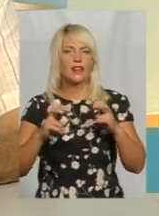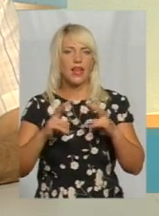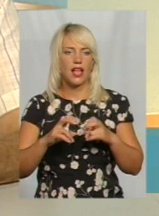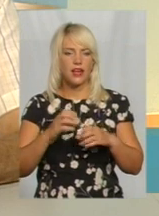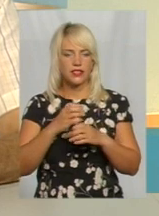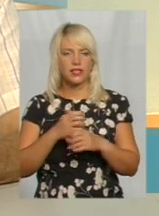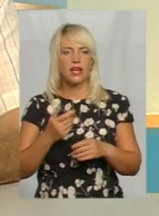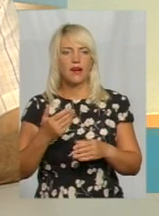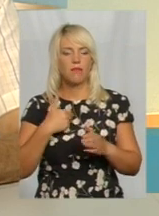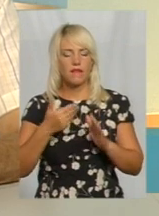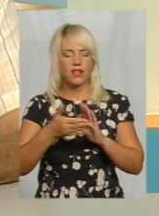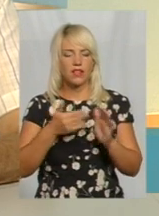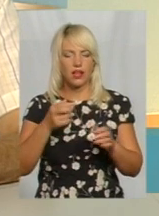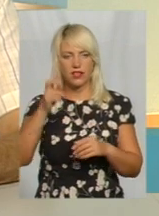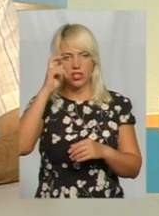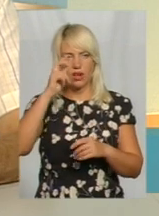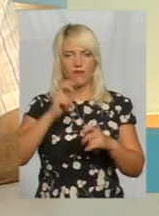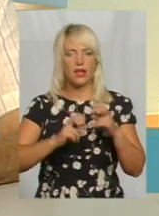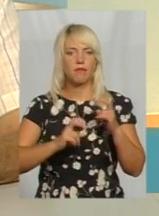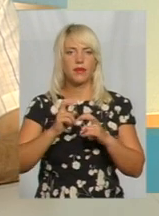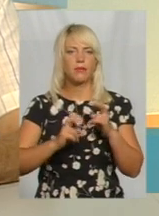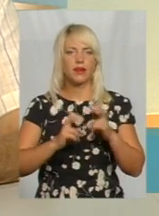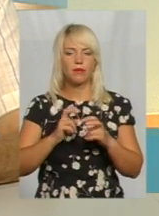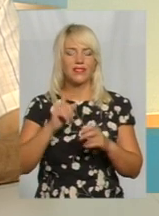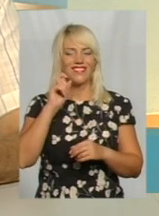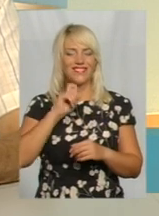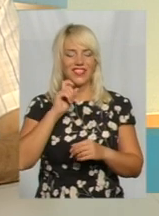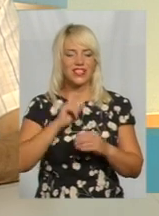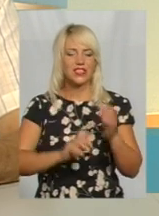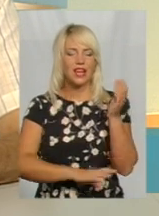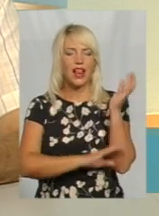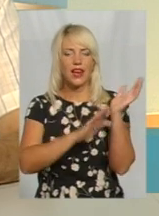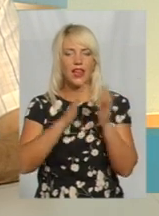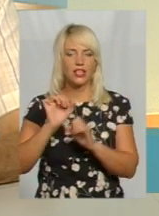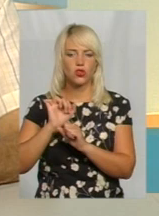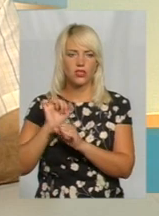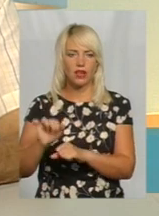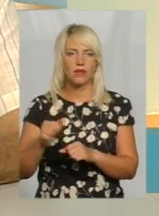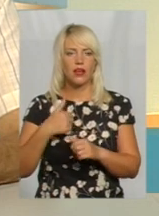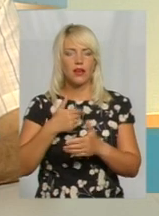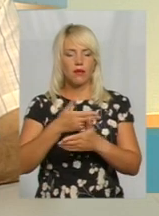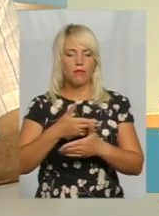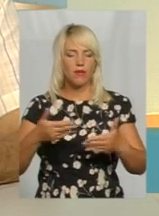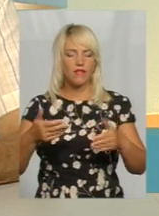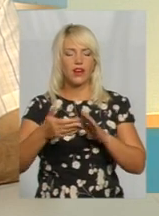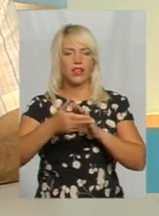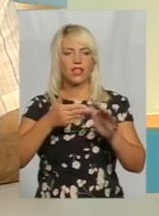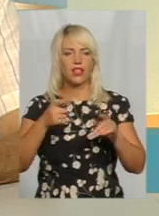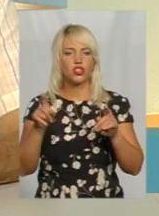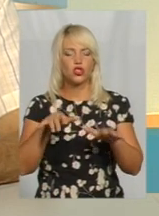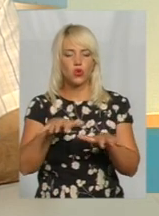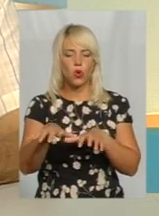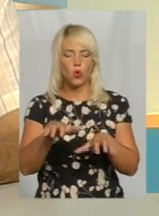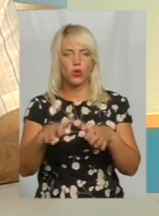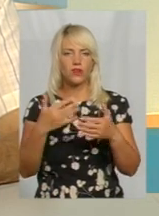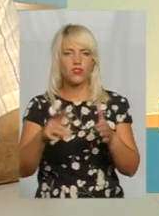викликали з державного підприємства «Вінниця лісозахист», викликали лісопатолога, і він вже встановив, що коріння почало